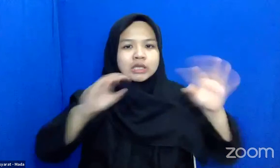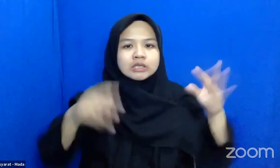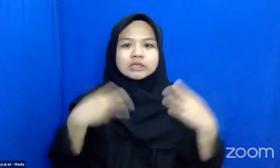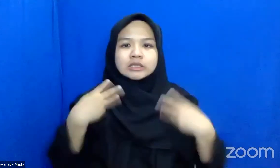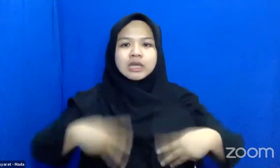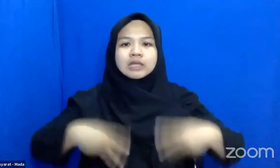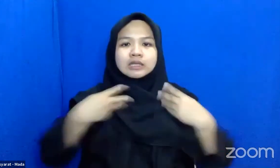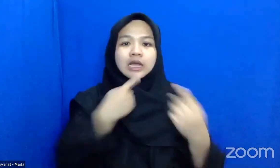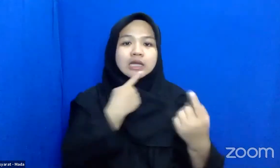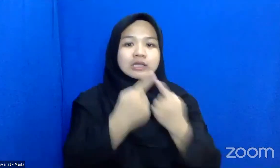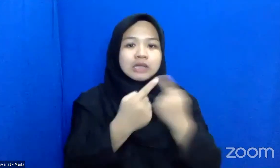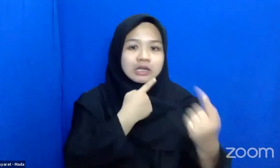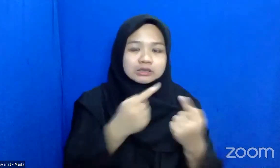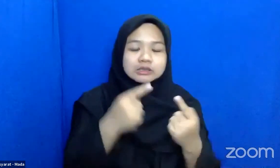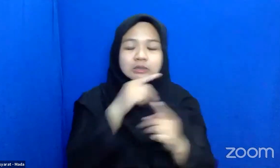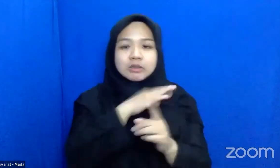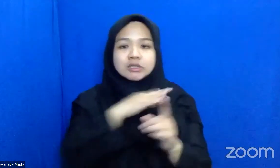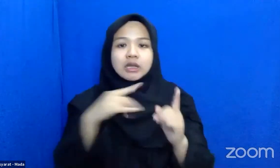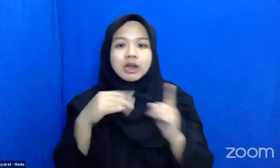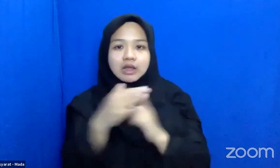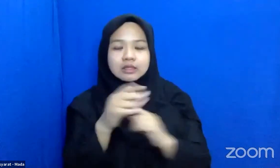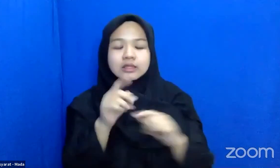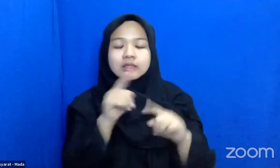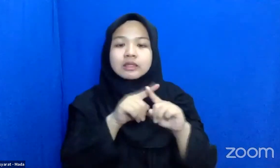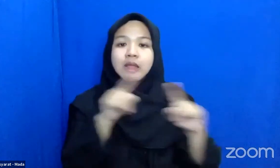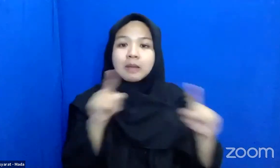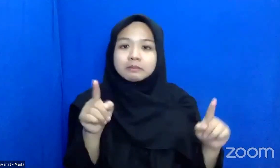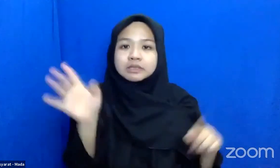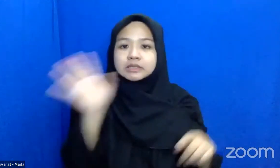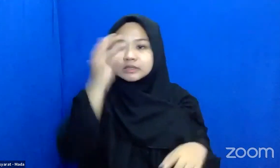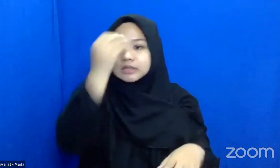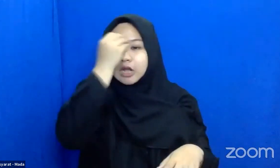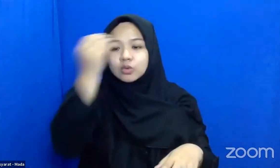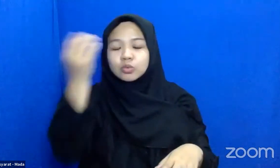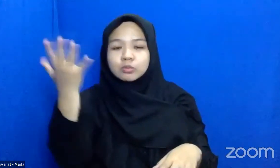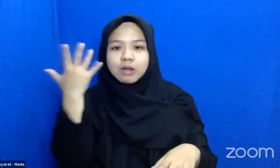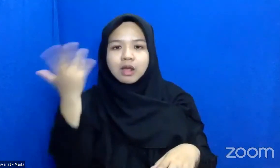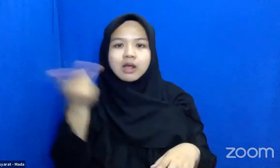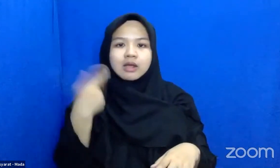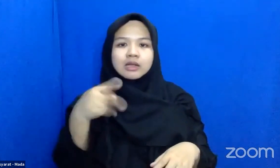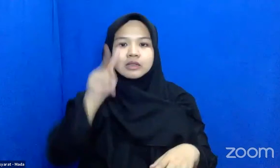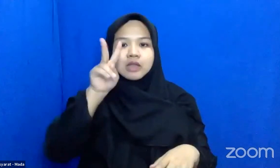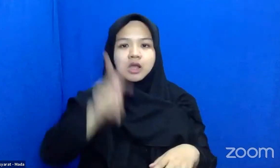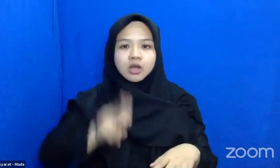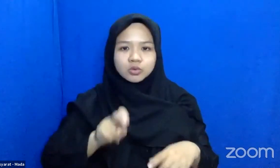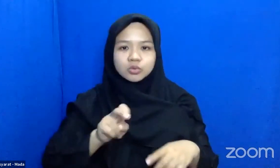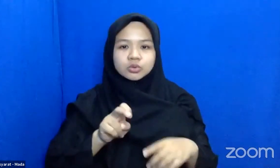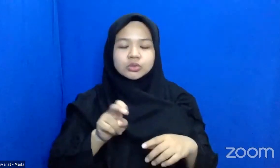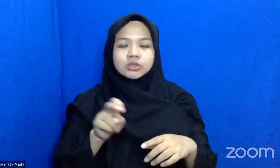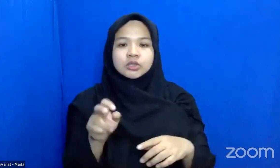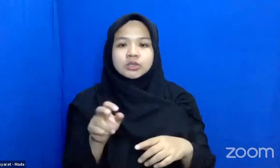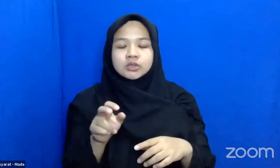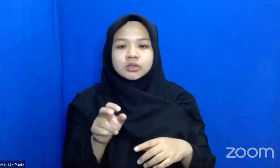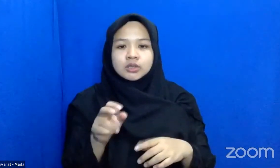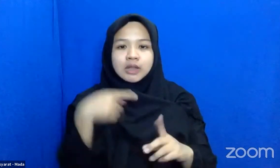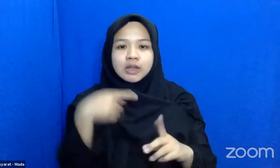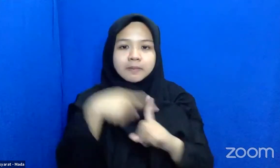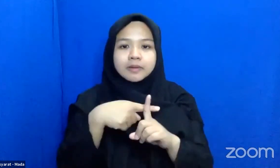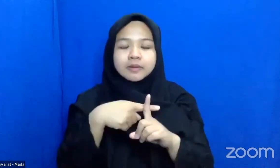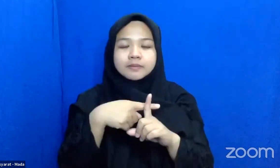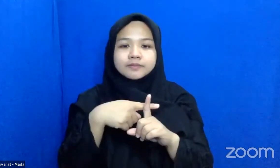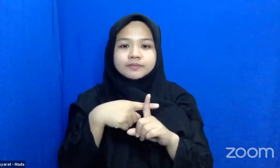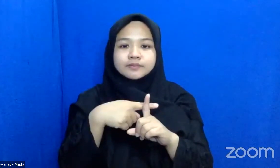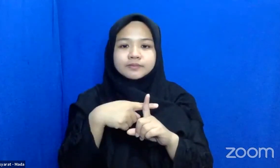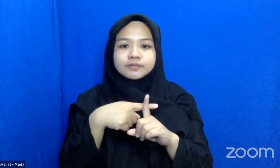Berinteraksi Juga Ke Masyarakat Tapi Jangan Lupa Bahwa Kita Harus Membarenginya Dengan Apa